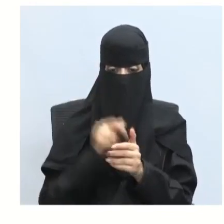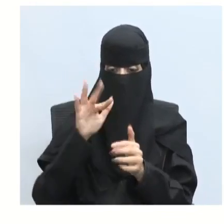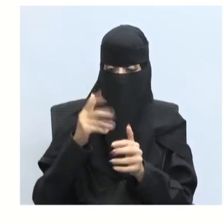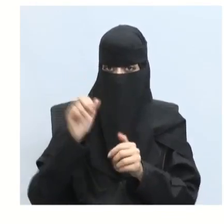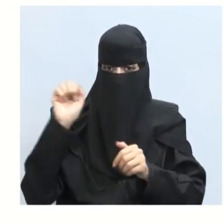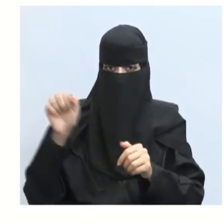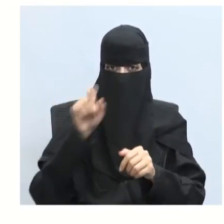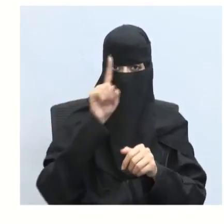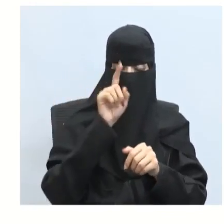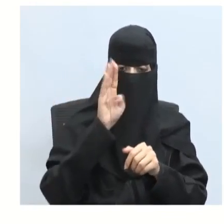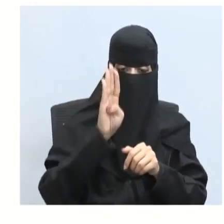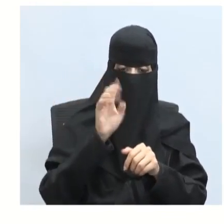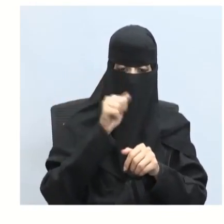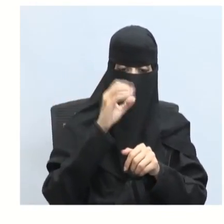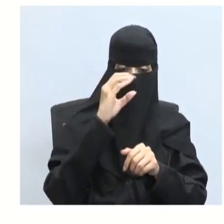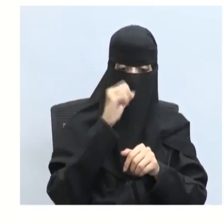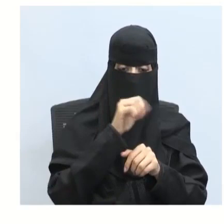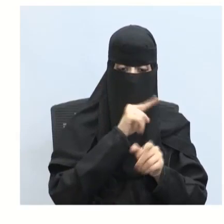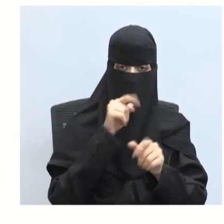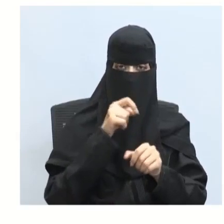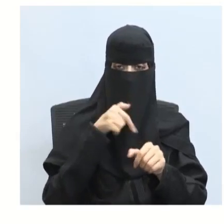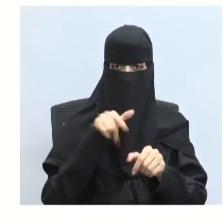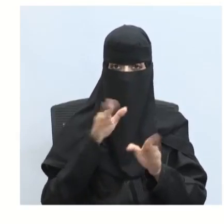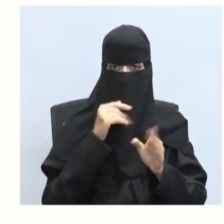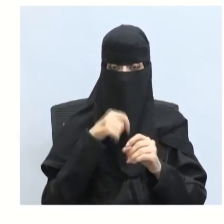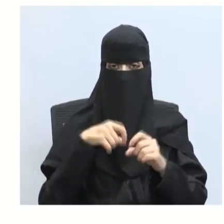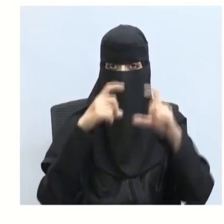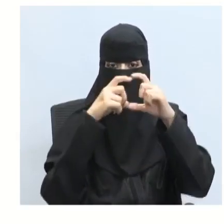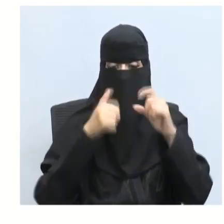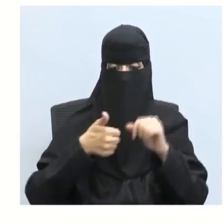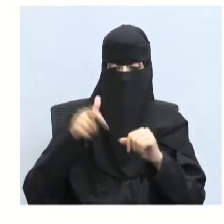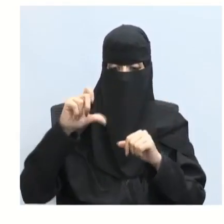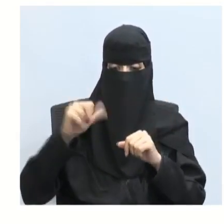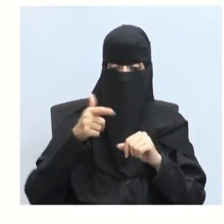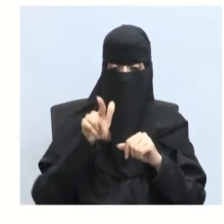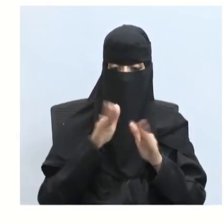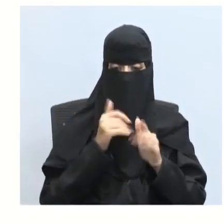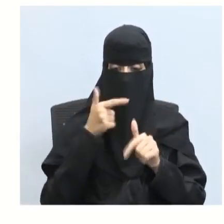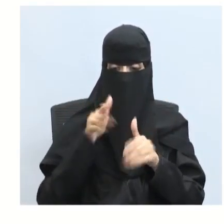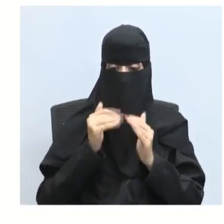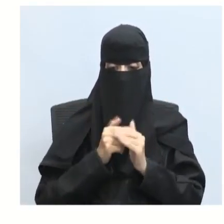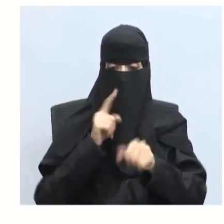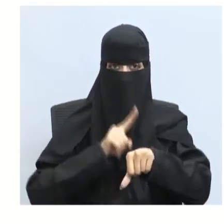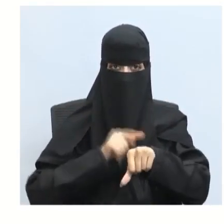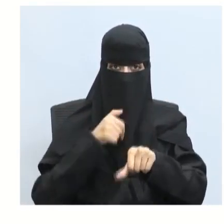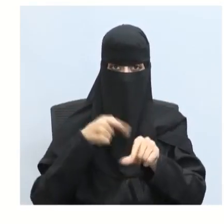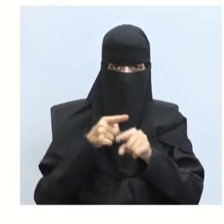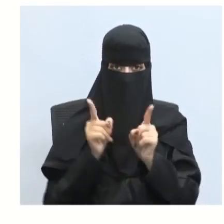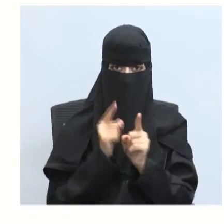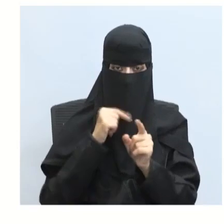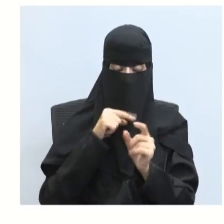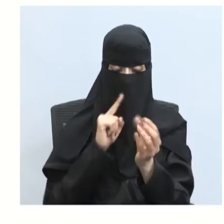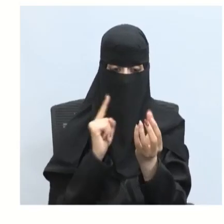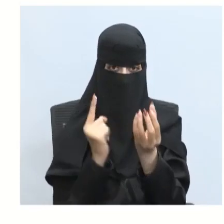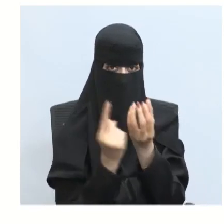زحل أو كوكب المشتري أو الأرض أحسنت لقمر أبولو الزمن الذي يستغرقه الضوء لعبور مدار